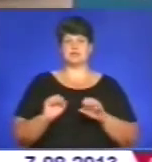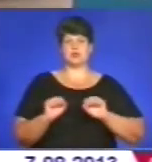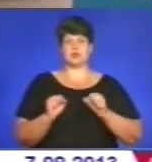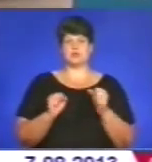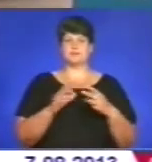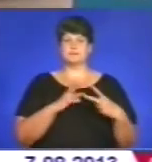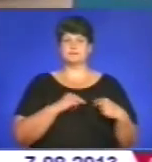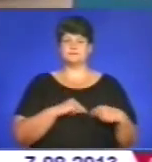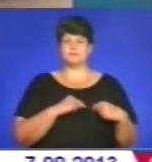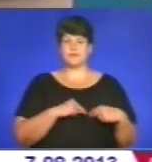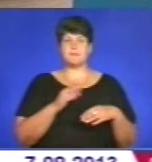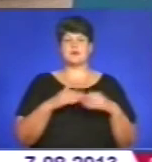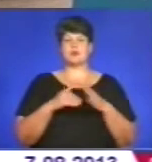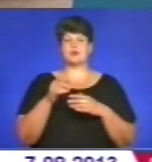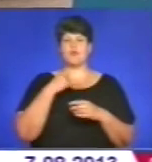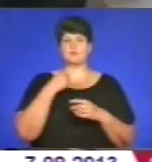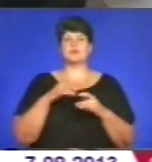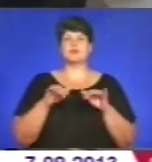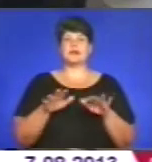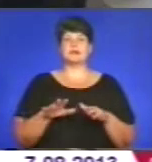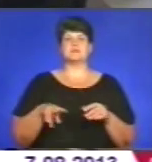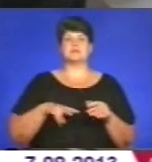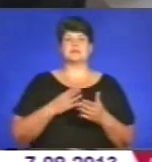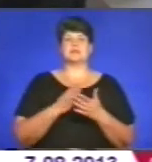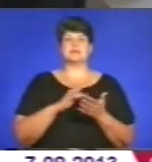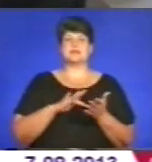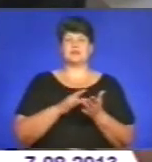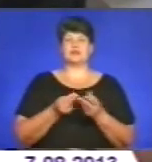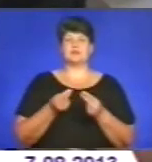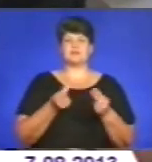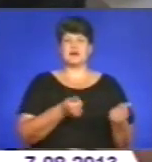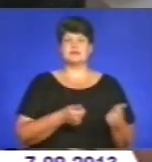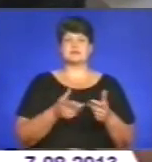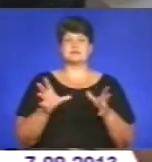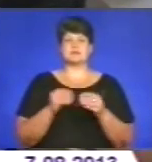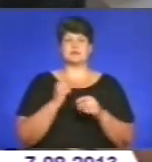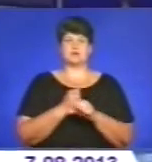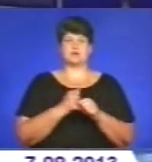Практика засвідчує, діяльність адміністративних центрів впливає на співпрацю влади та громади.